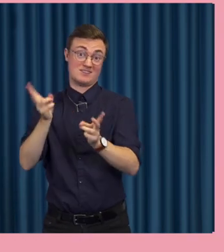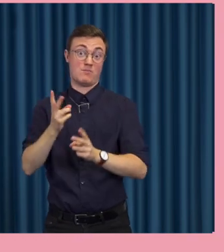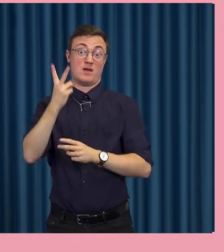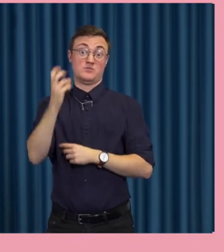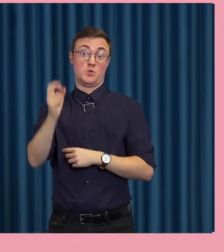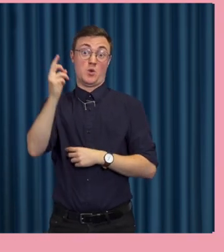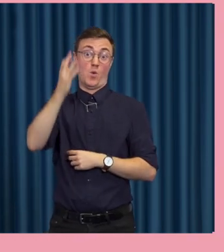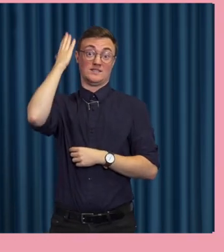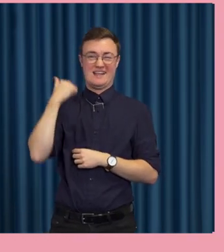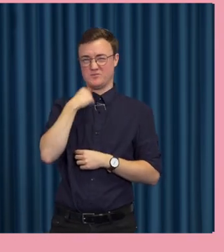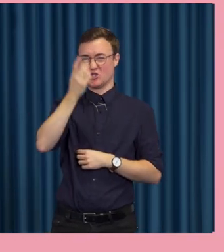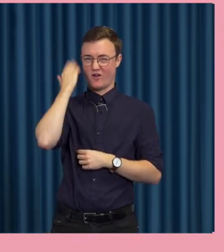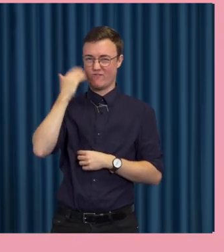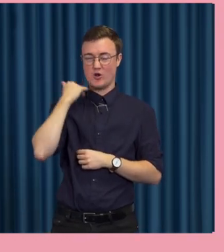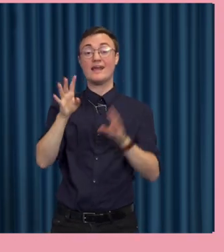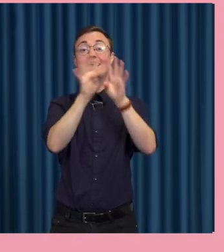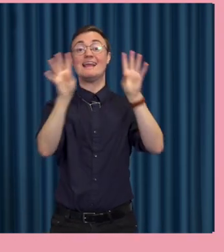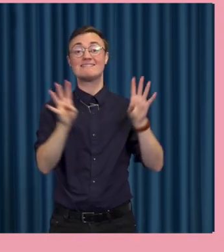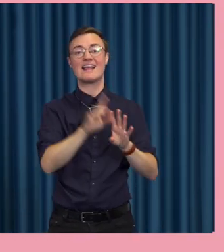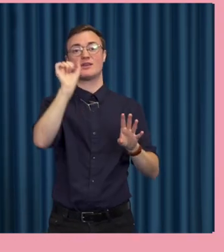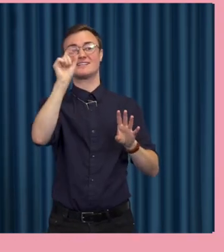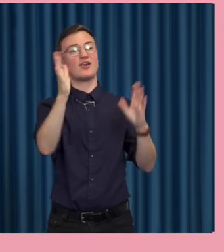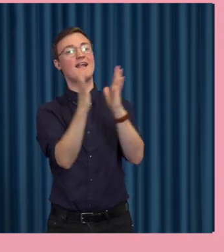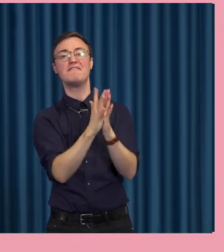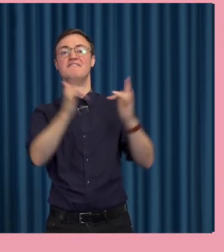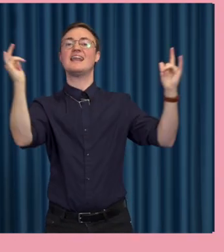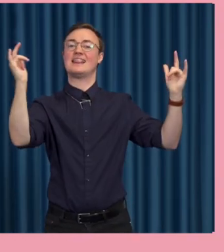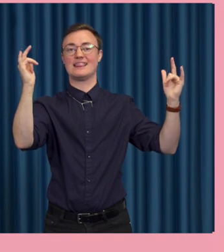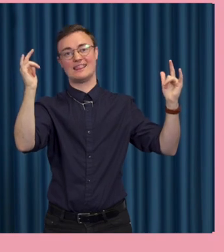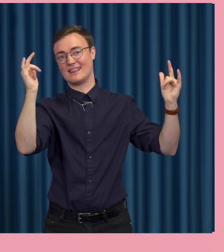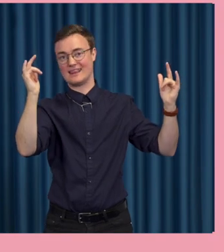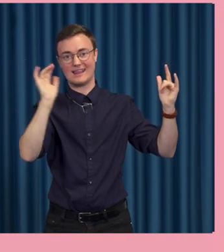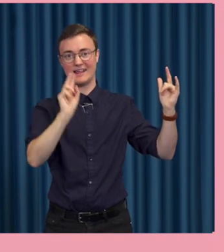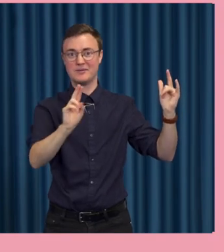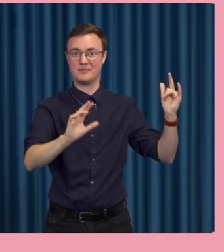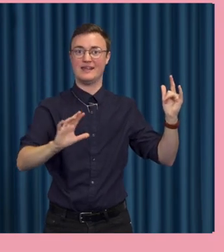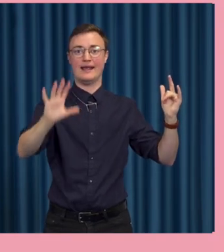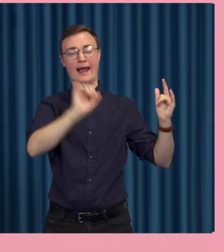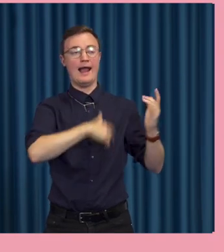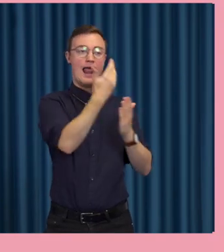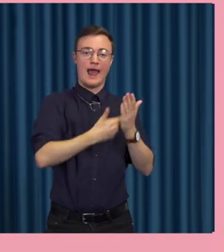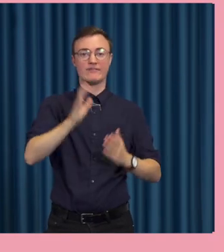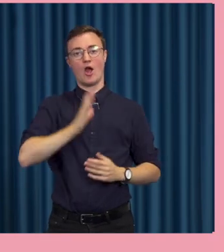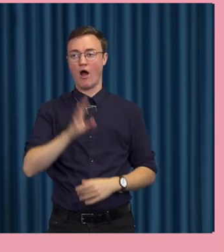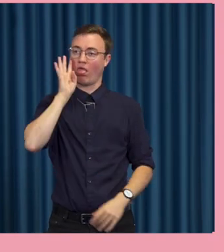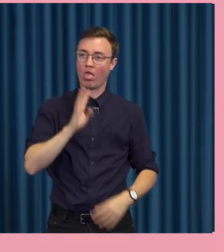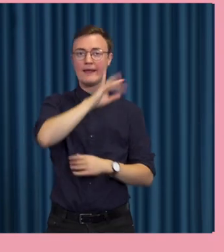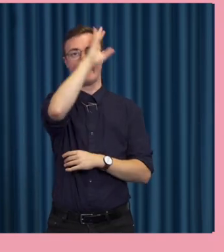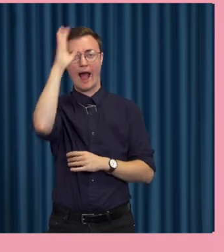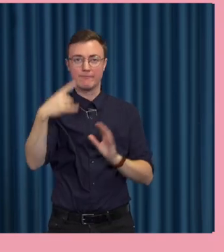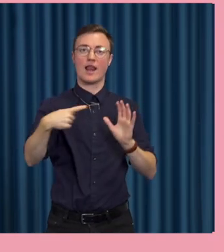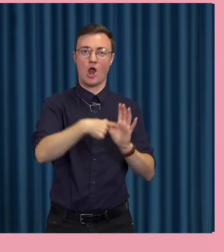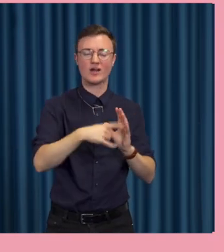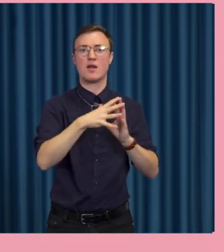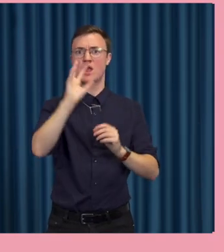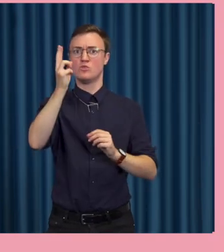för att komma tillbaka till den första tidiga bollen var att internet och digitalisering är fritt från alla länders liksom trötta gamla regleringar. Nu är